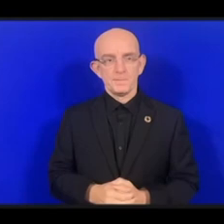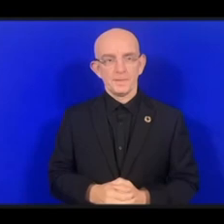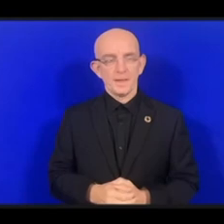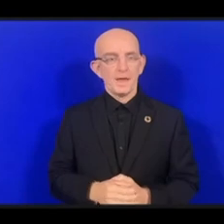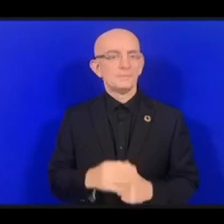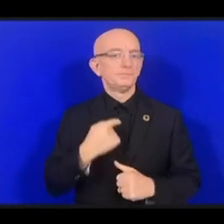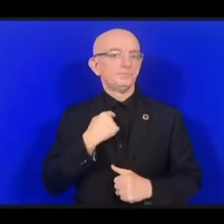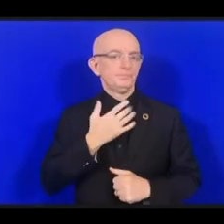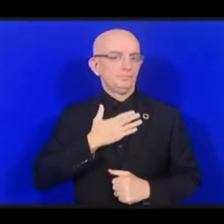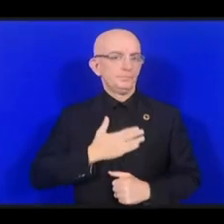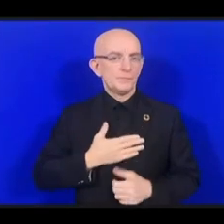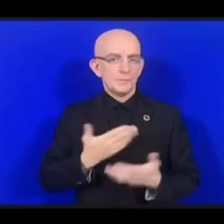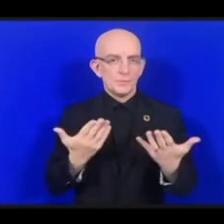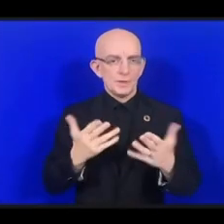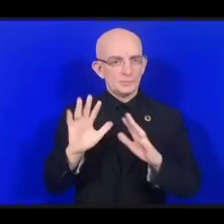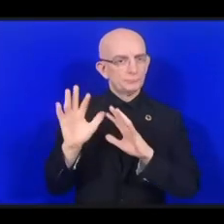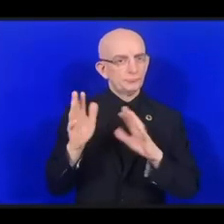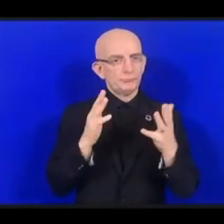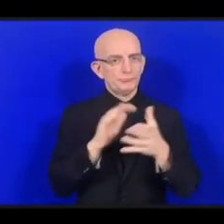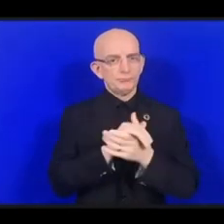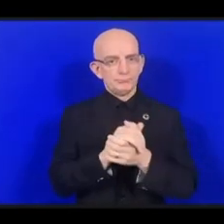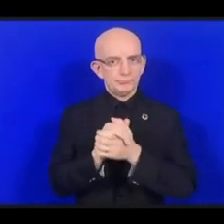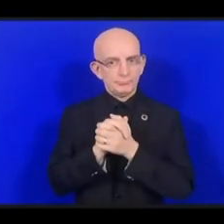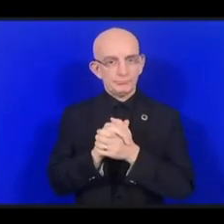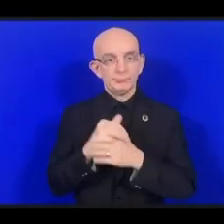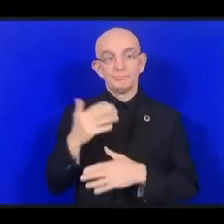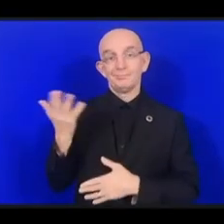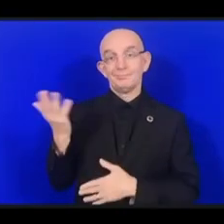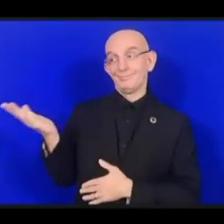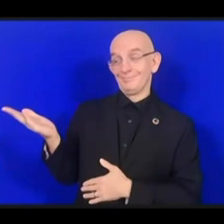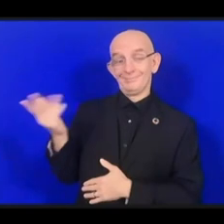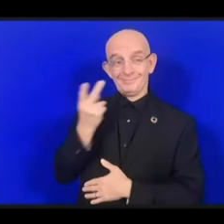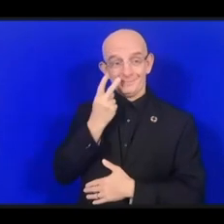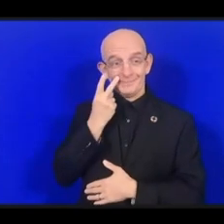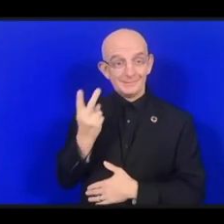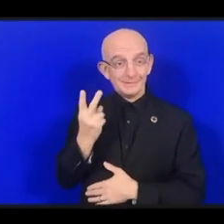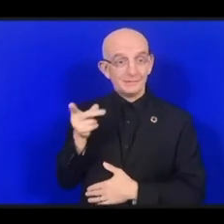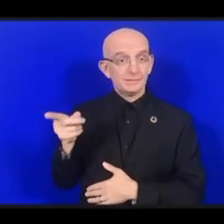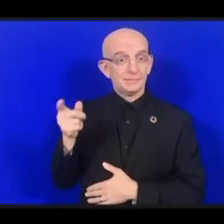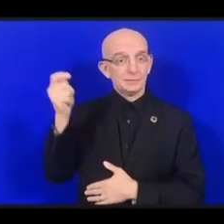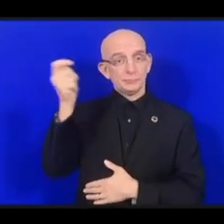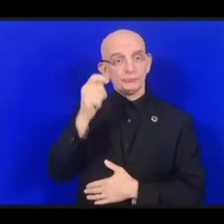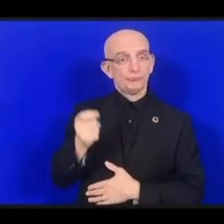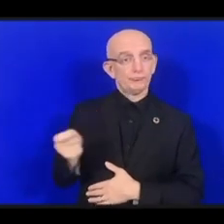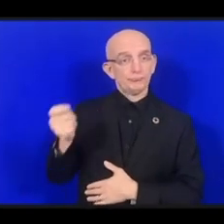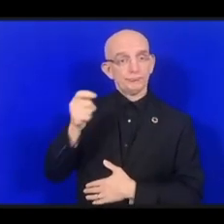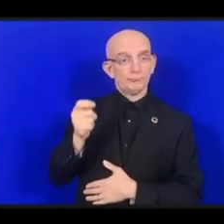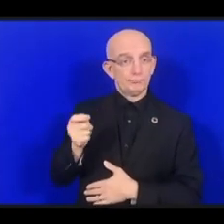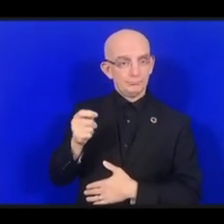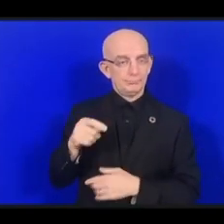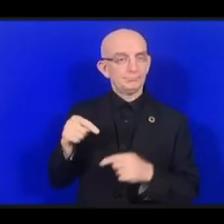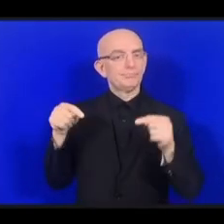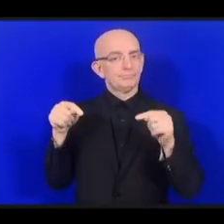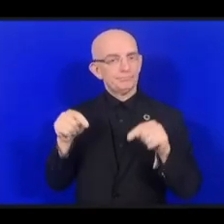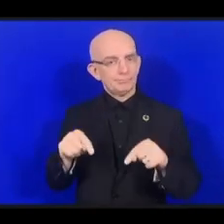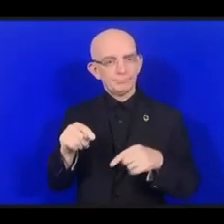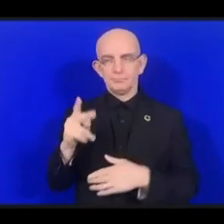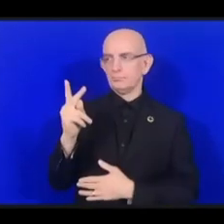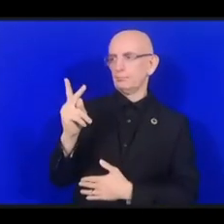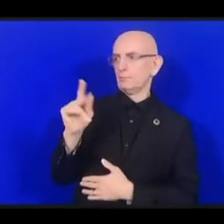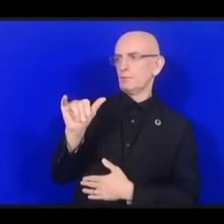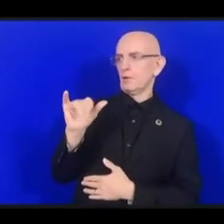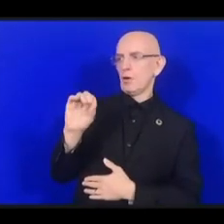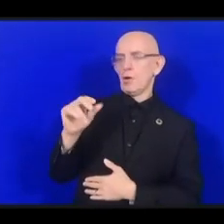Я только что написал иероглиф. Это